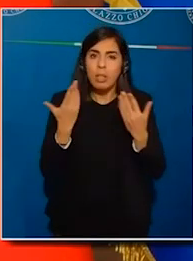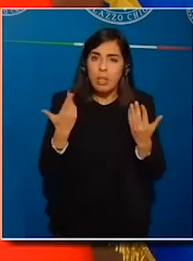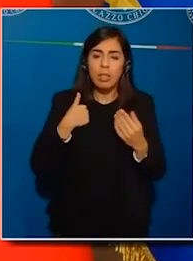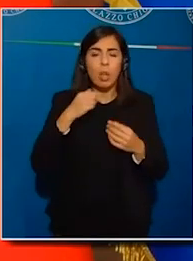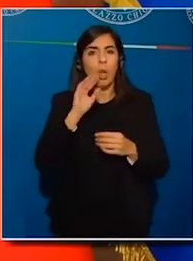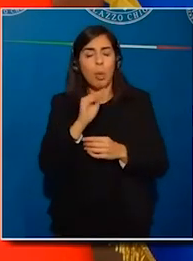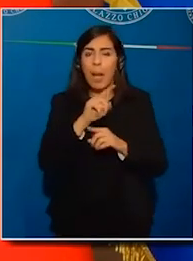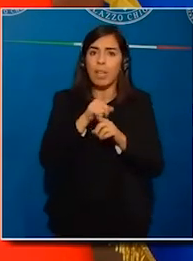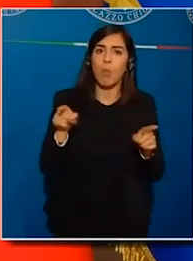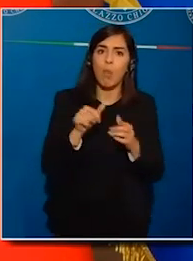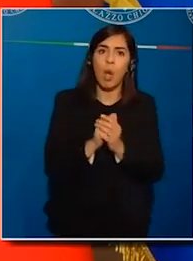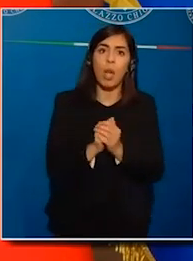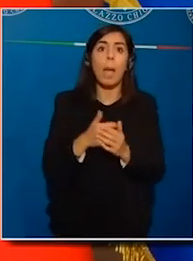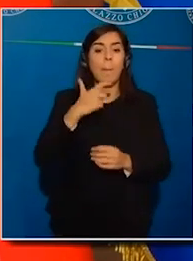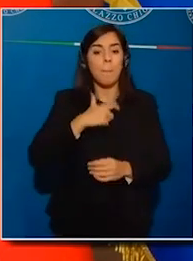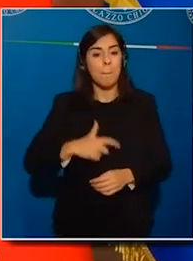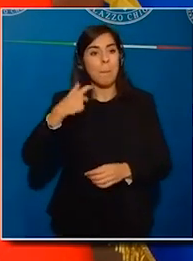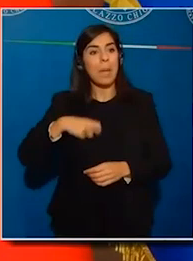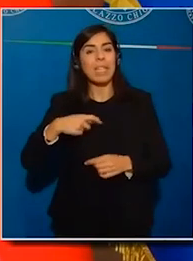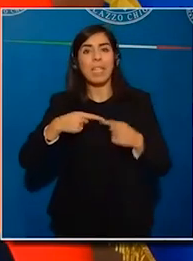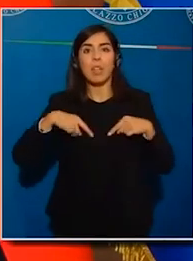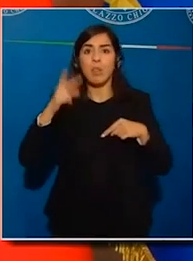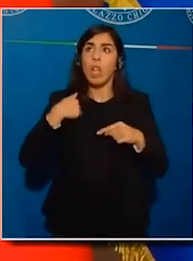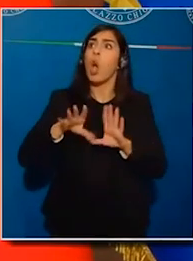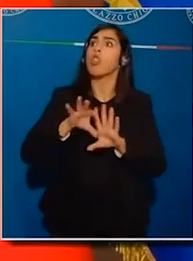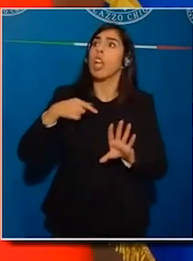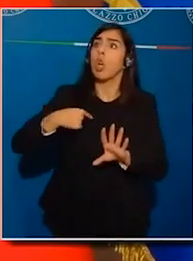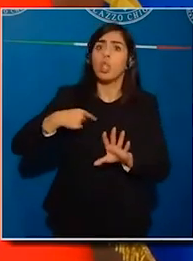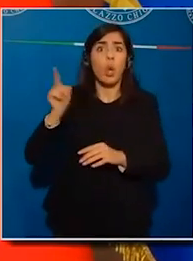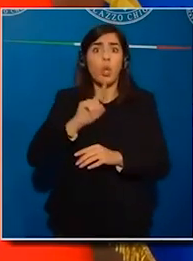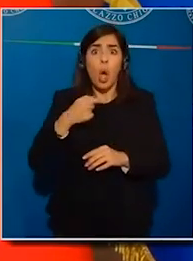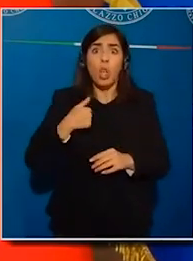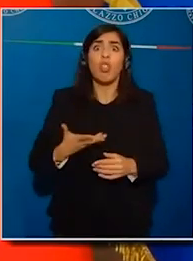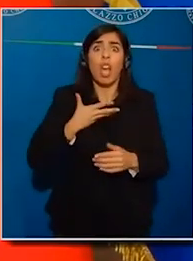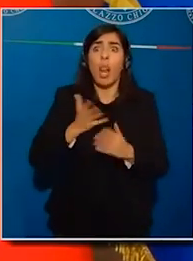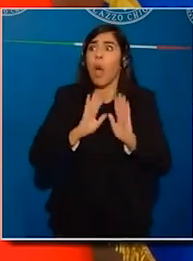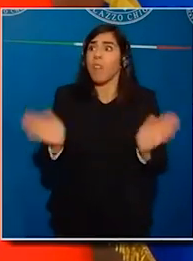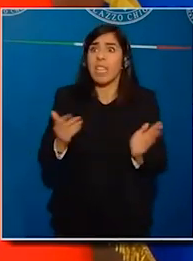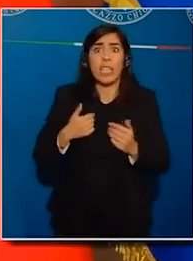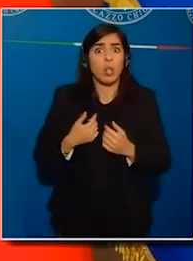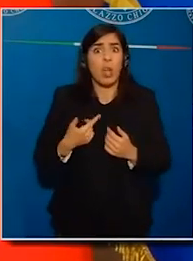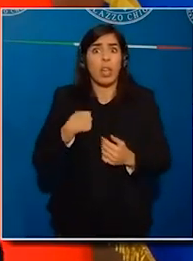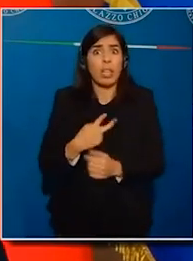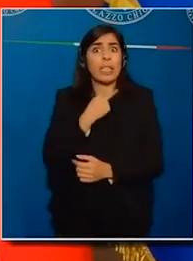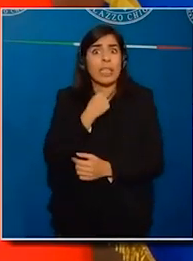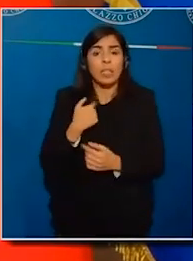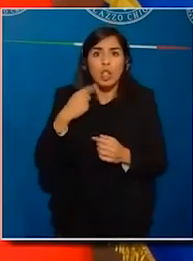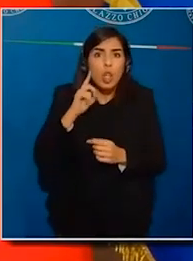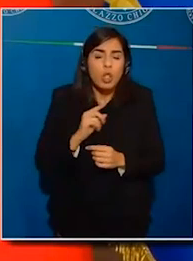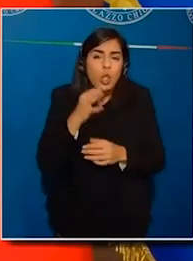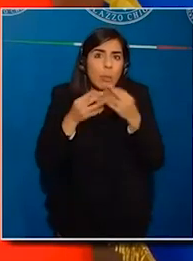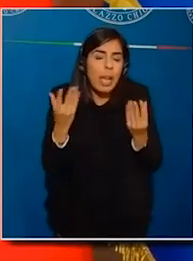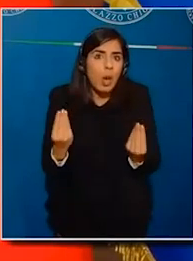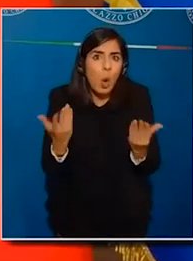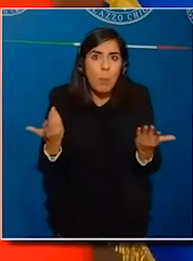Presidente del Consiglio che non sia attribuito dei poteri. Non me ne posso liberare dei poteri. Cioè, volete comprendere che non mi posso